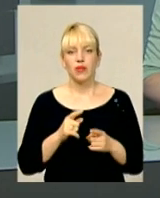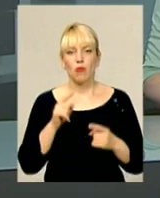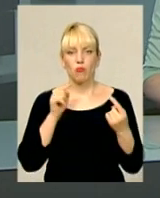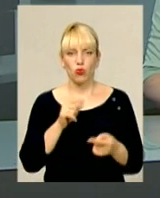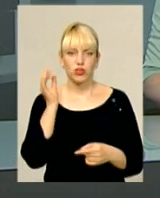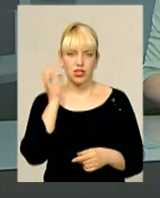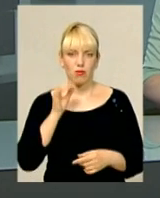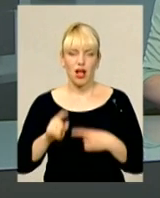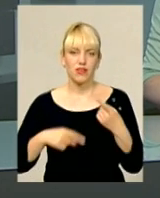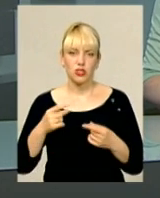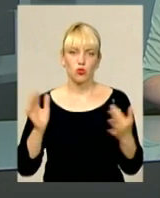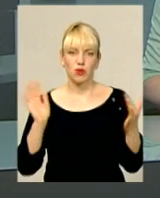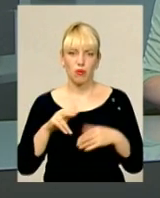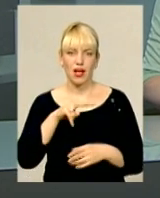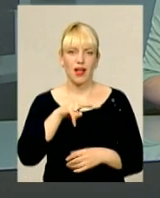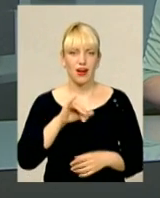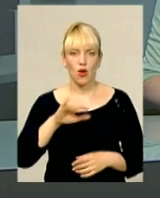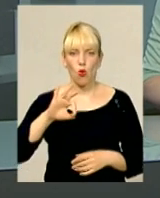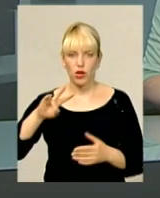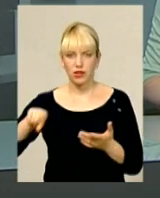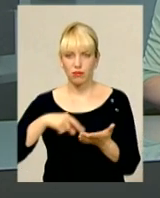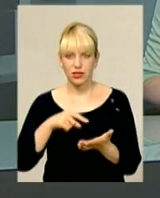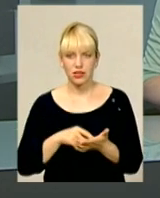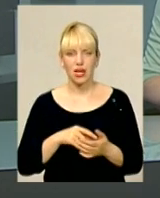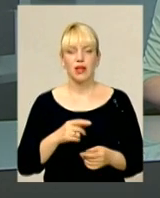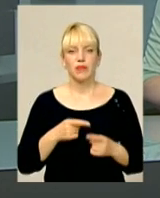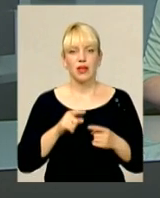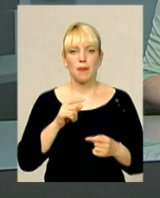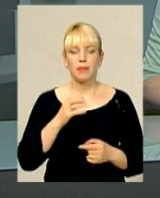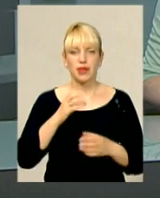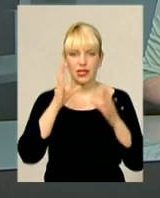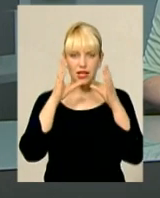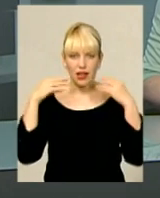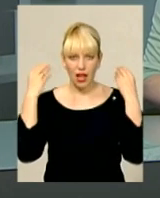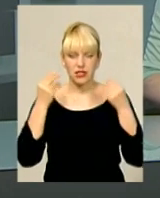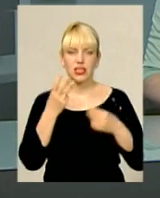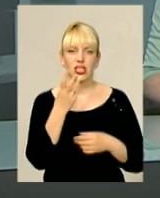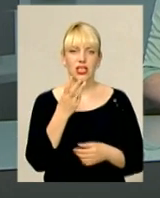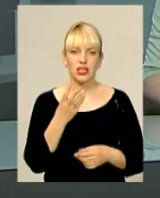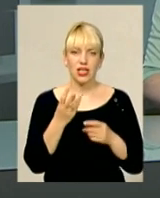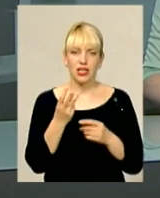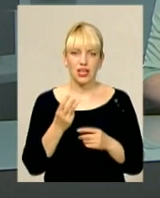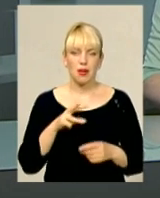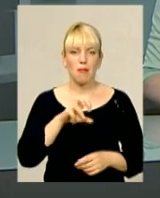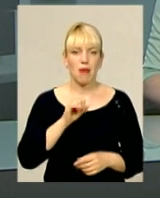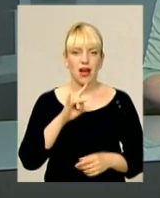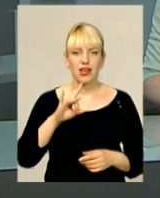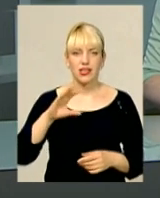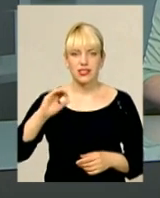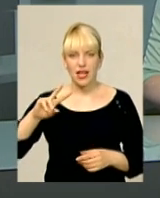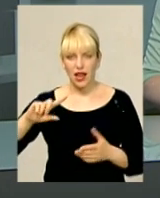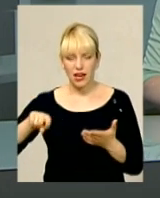Наступні матчі українців у Ліоні з командою Північної Ірландії та у Марселі з Польщею. Фінал Євро-2016